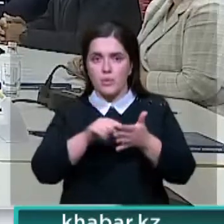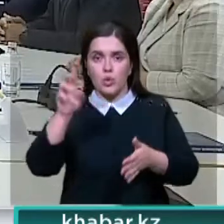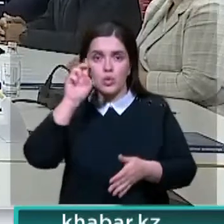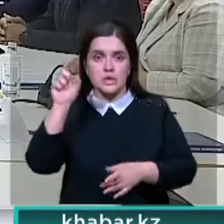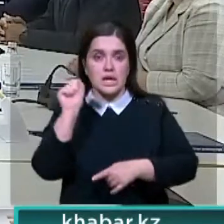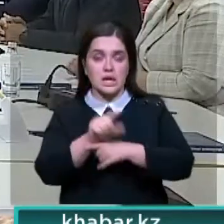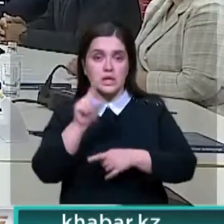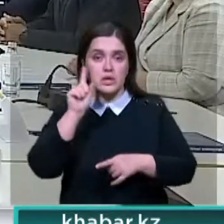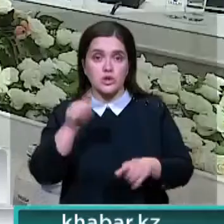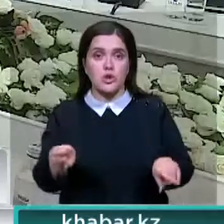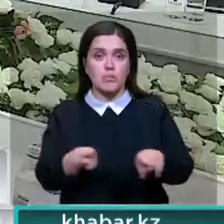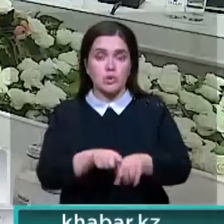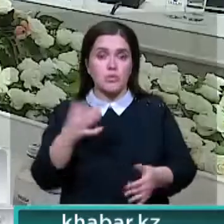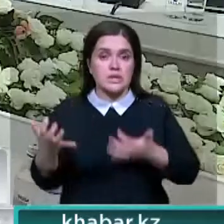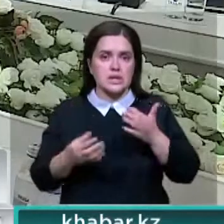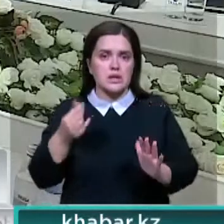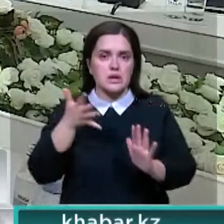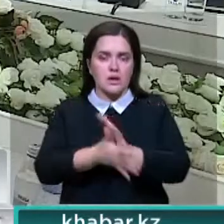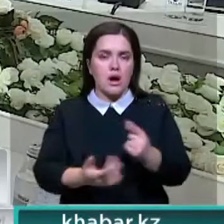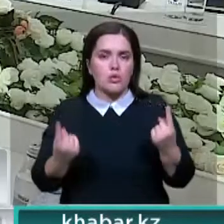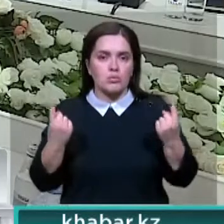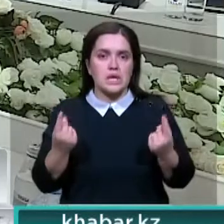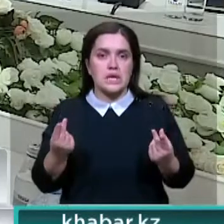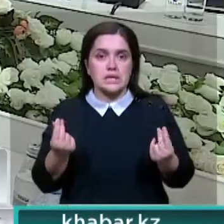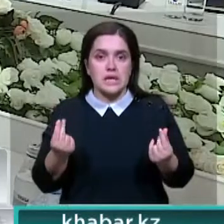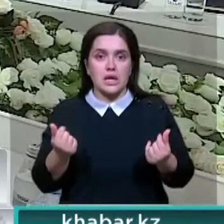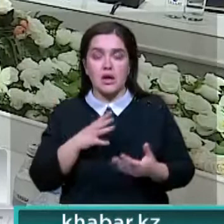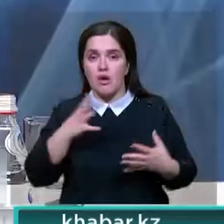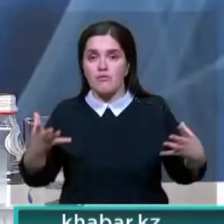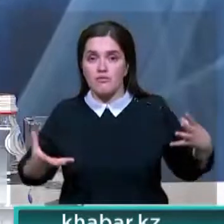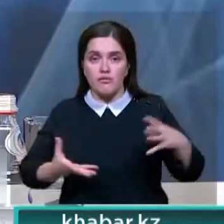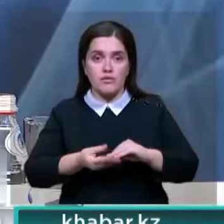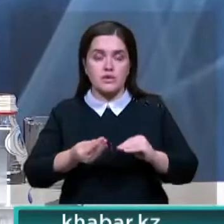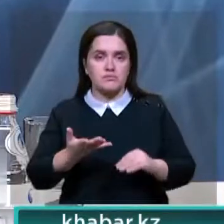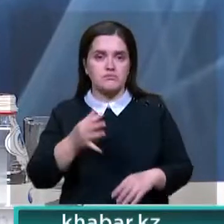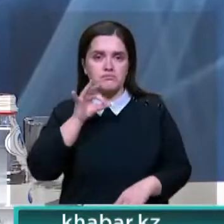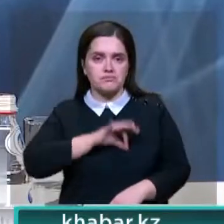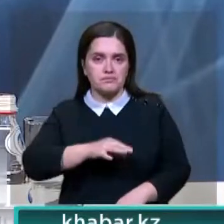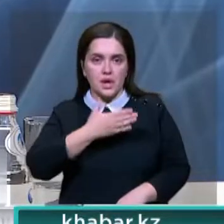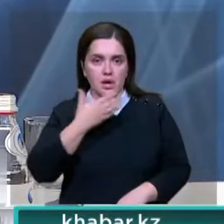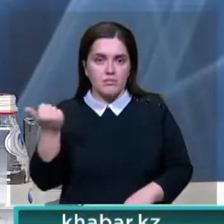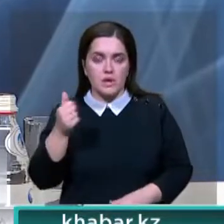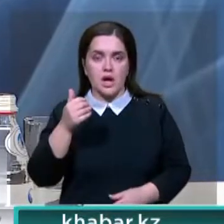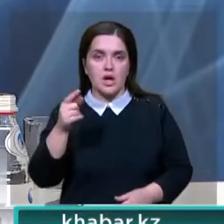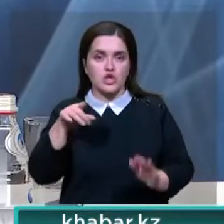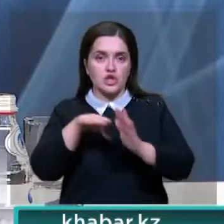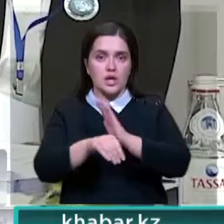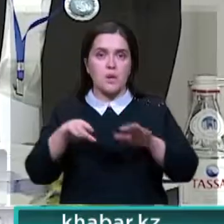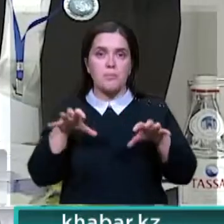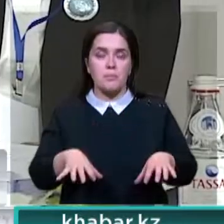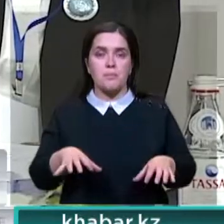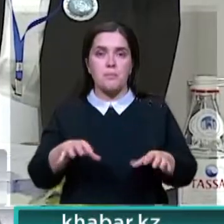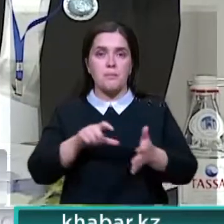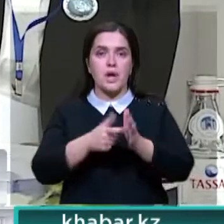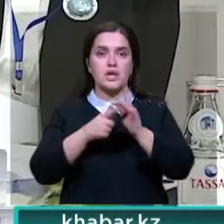госзаказу. Известно, что на подобные исследования тратятся огромные суммы, но вот результат не всегда оправдывает средства, считает председатель Палаты